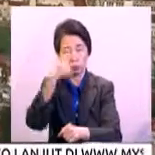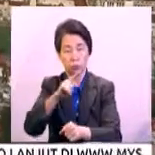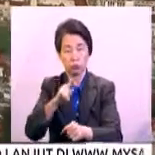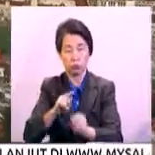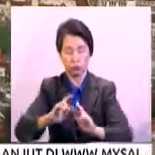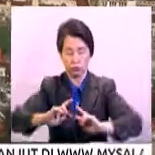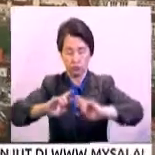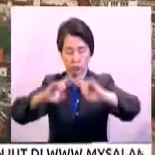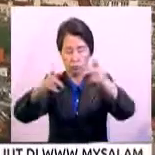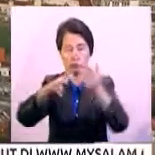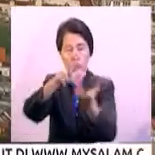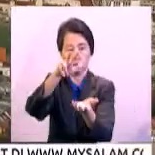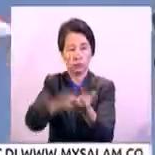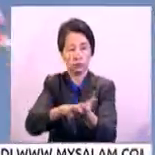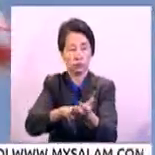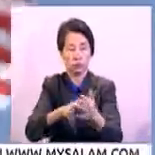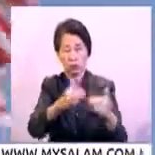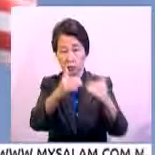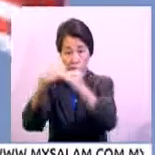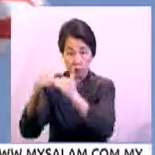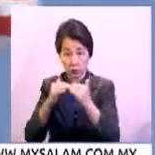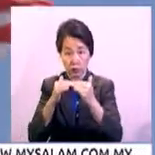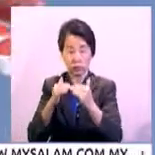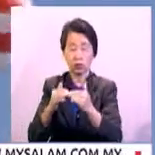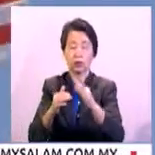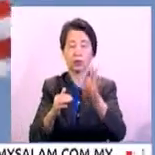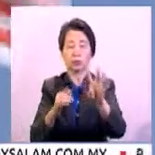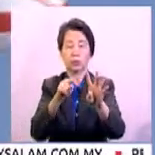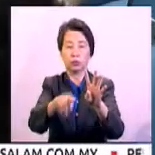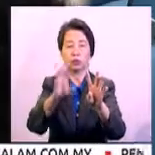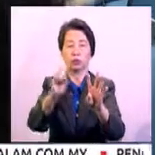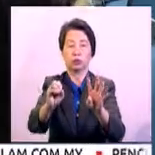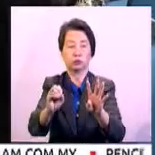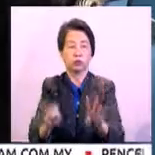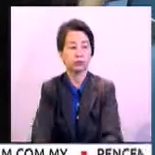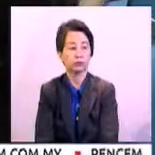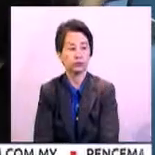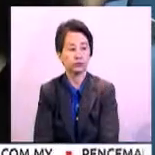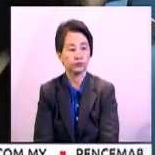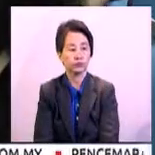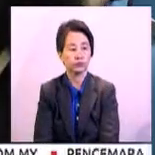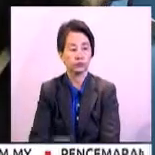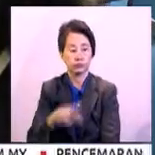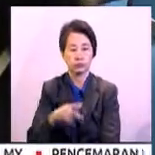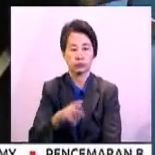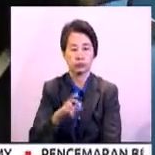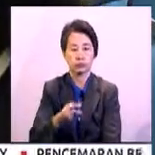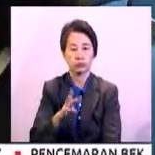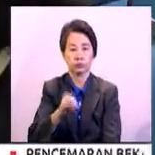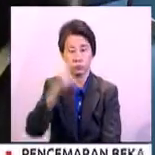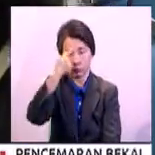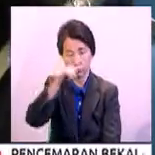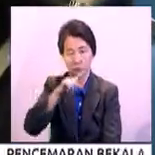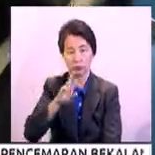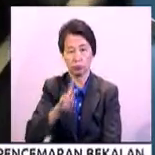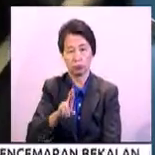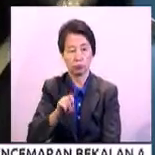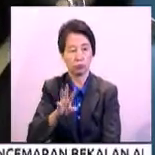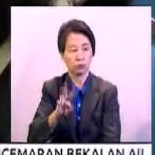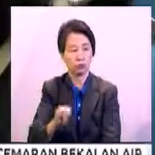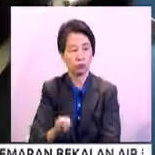melonjakkan status sejajar industri 4.0. Vimalah Kasturi Berasami, RTM